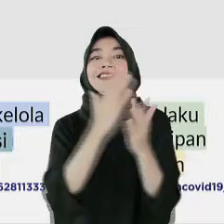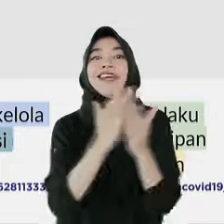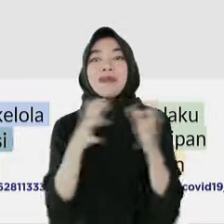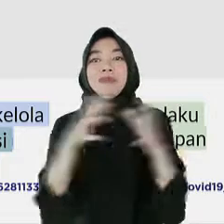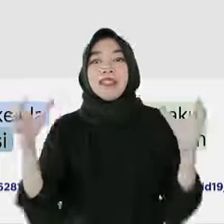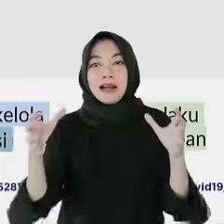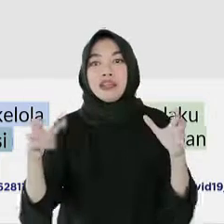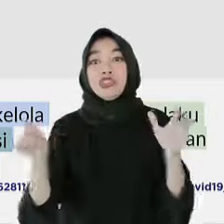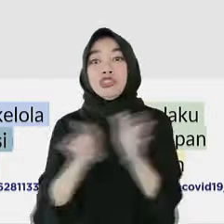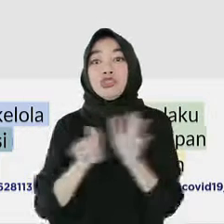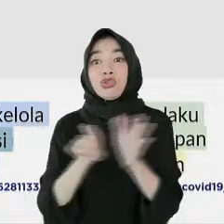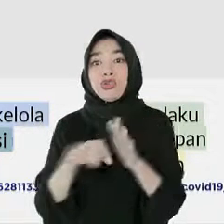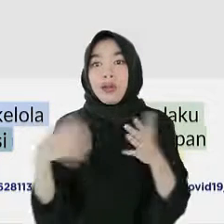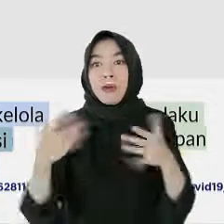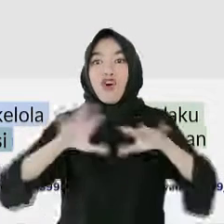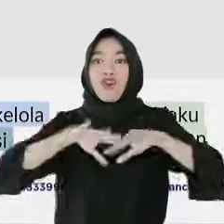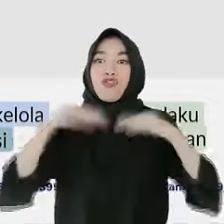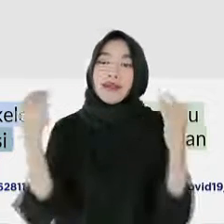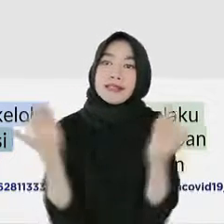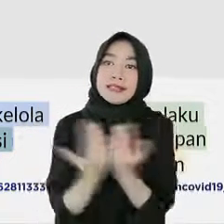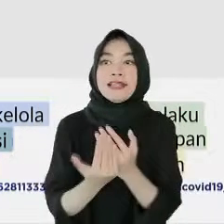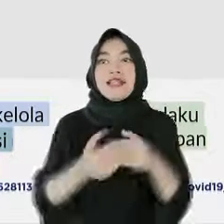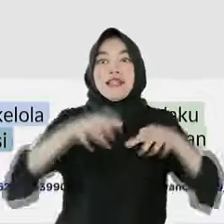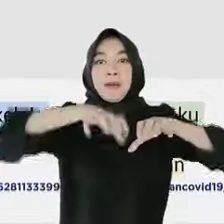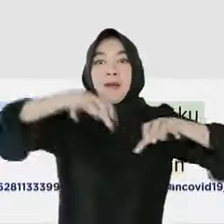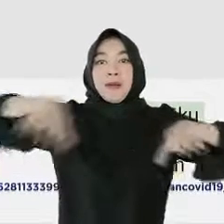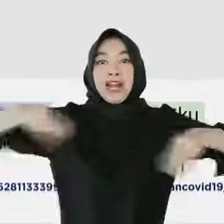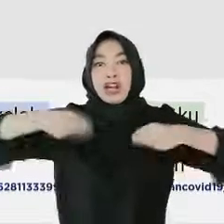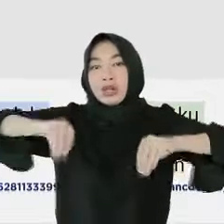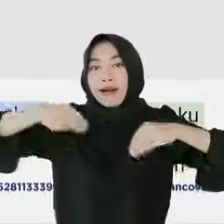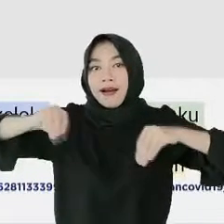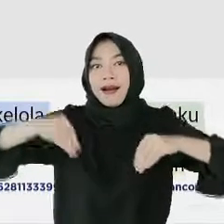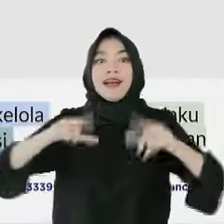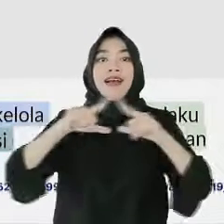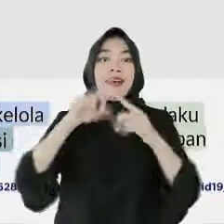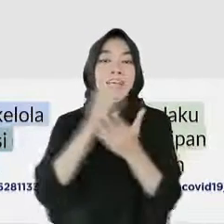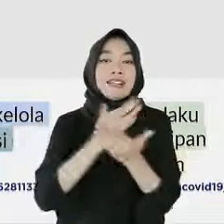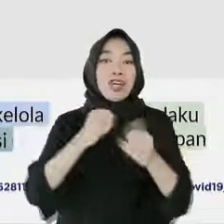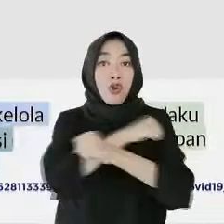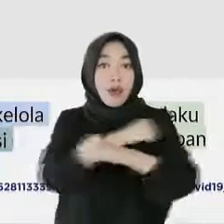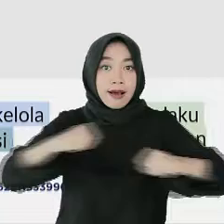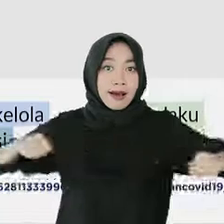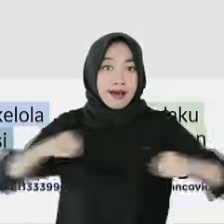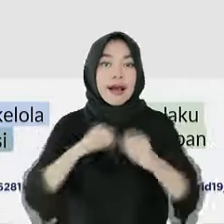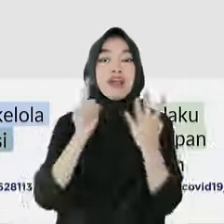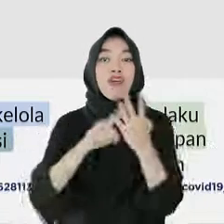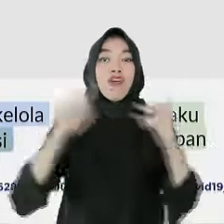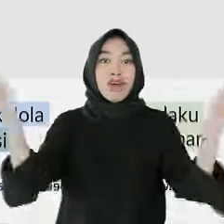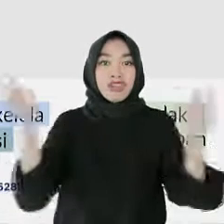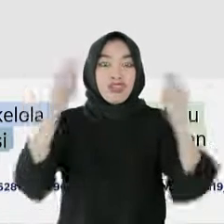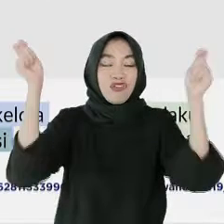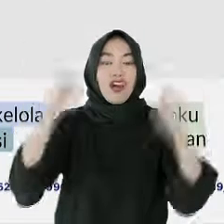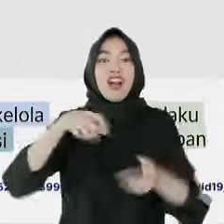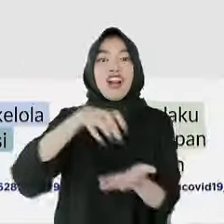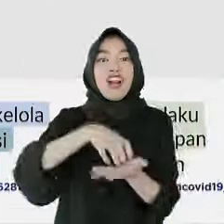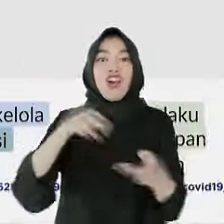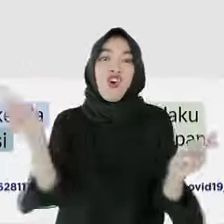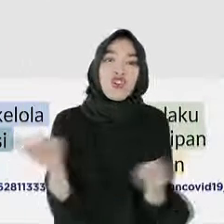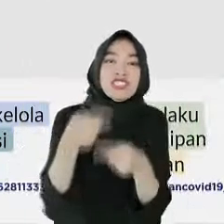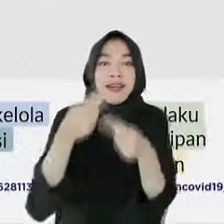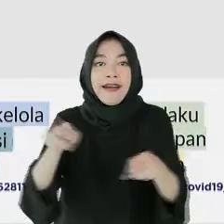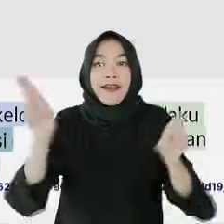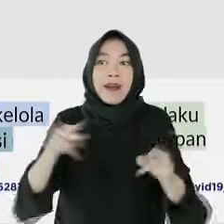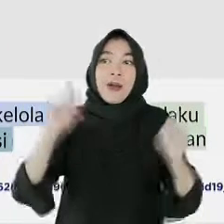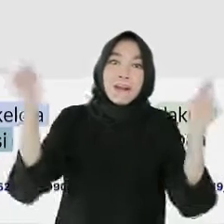diantaranya adalah konferensi, pameran dagang, acara olahraga, festival, konser, pesta,